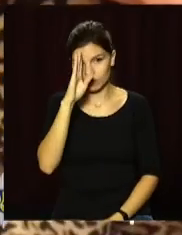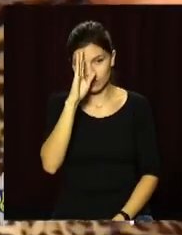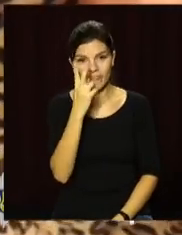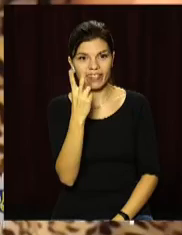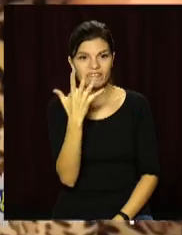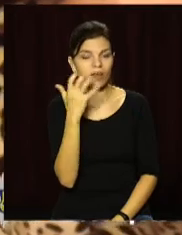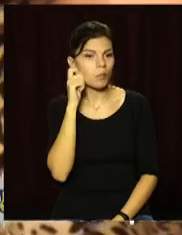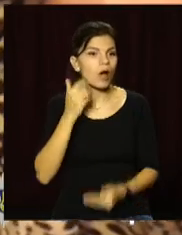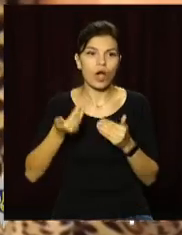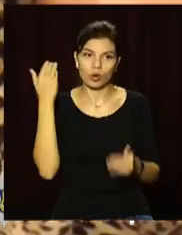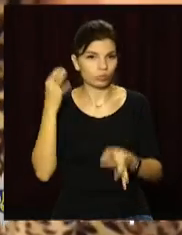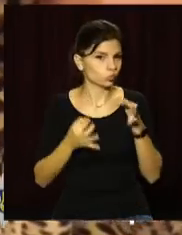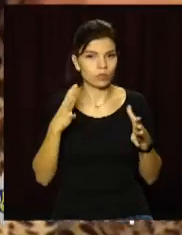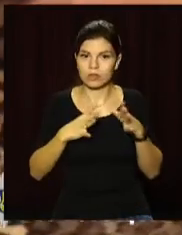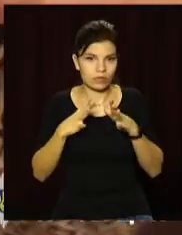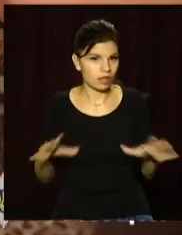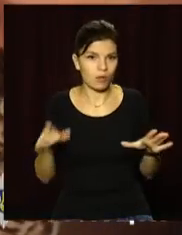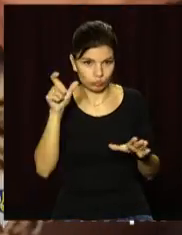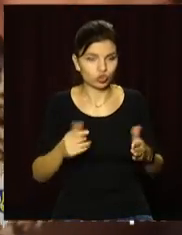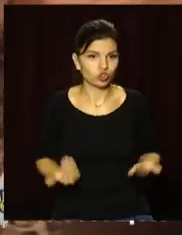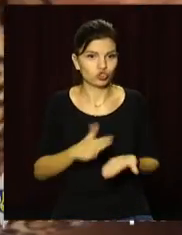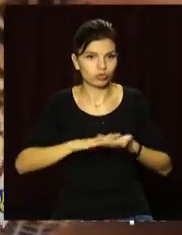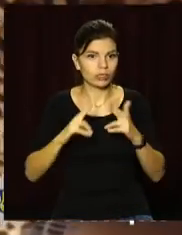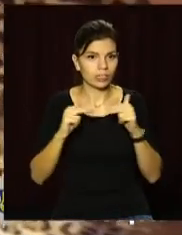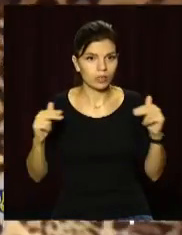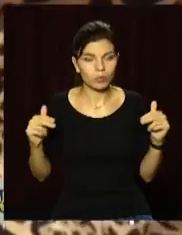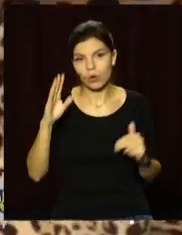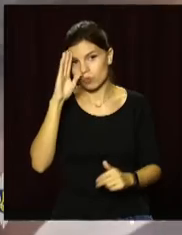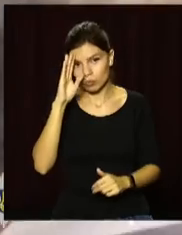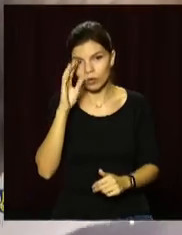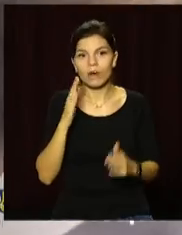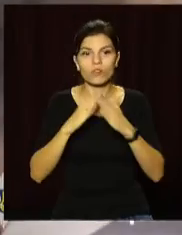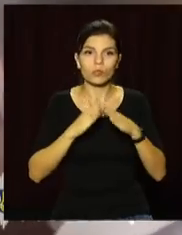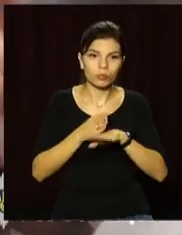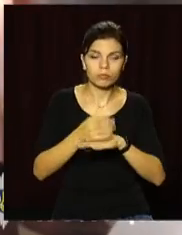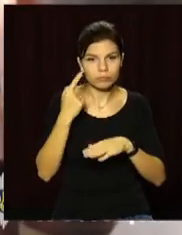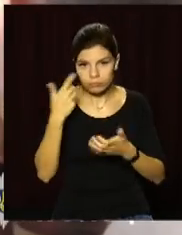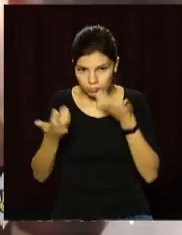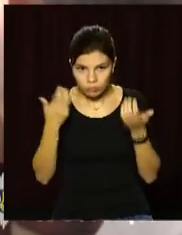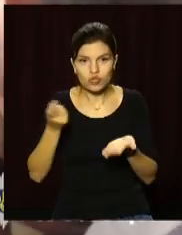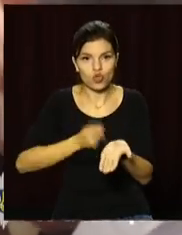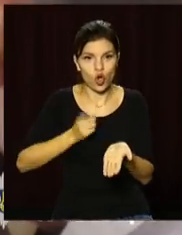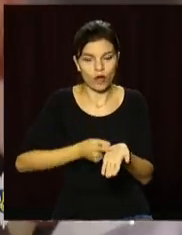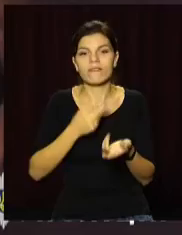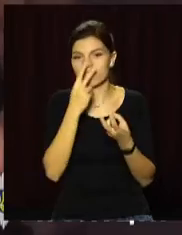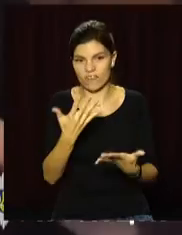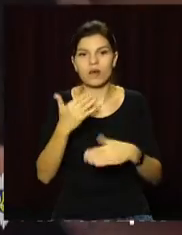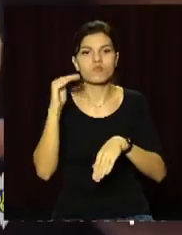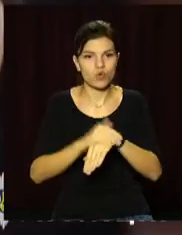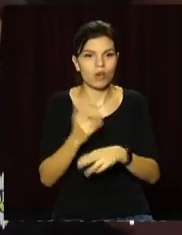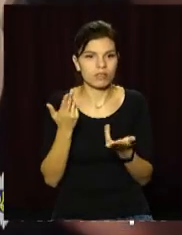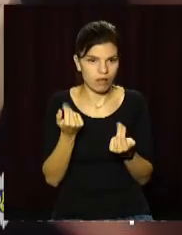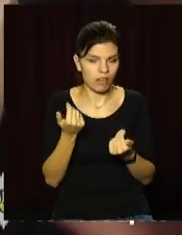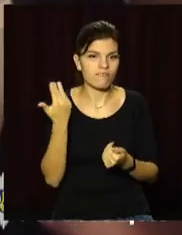-річний раніше не судимий дніпрянин. За місцем мешкання чоловіка поліція вилучила речові докази, які підтверджують його